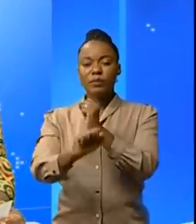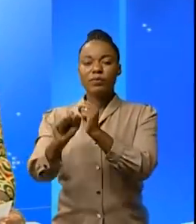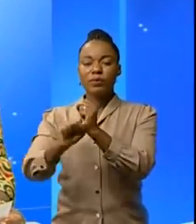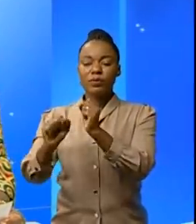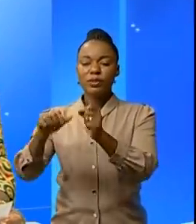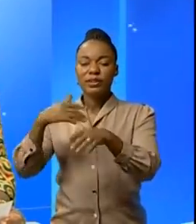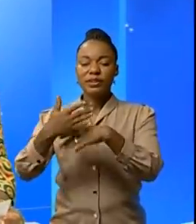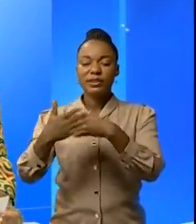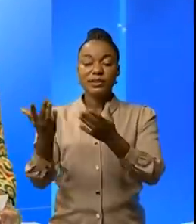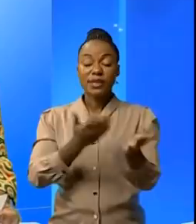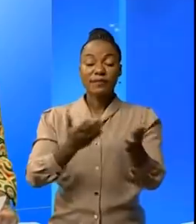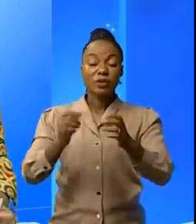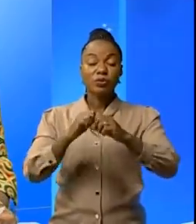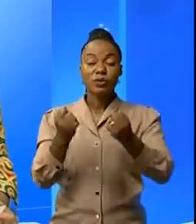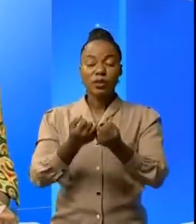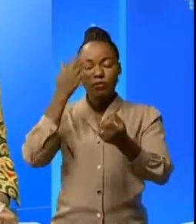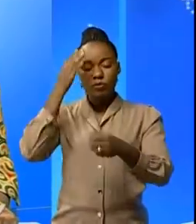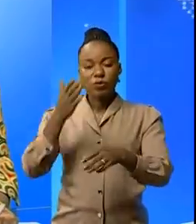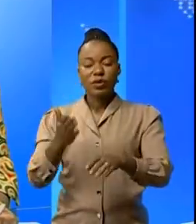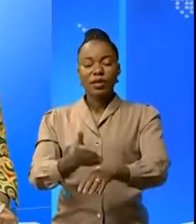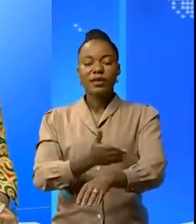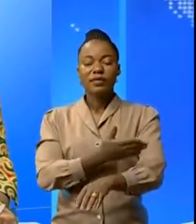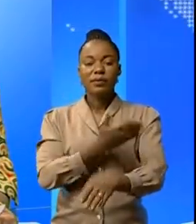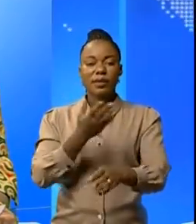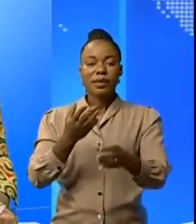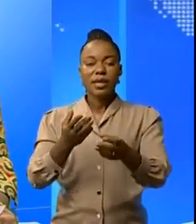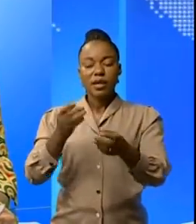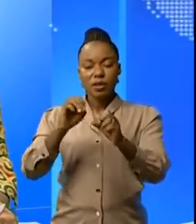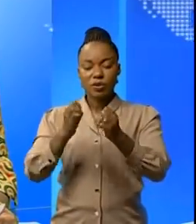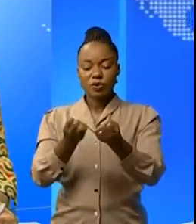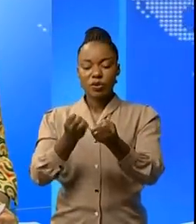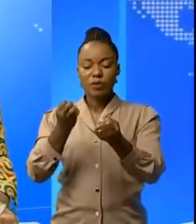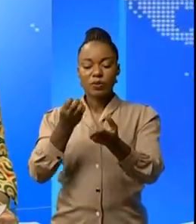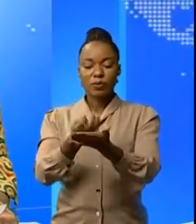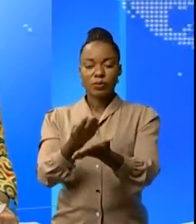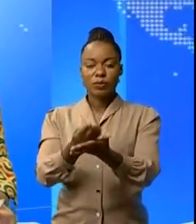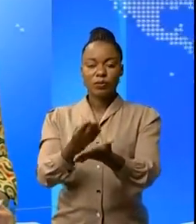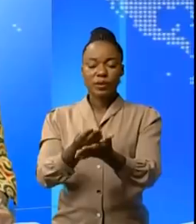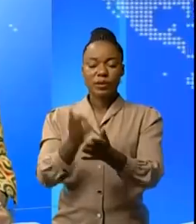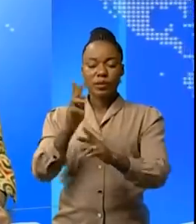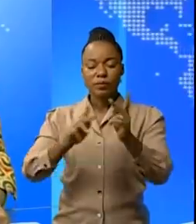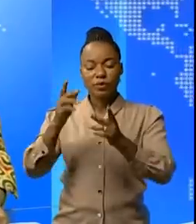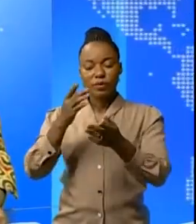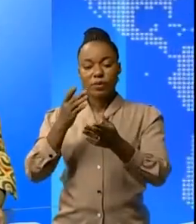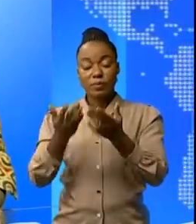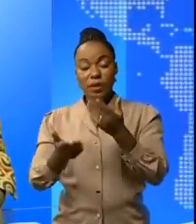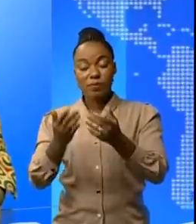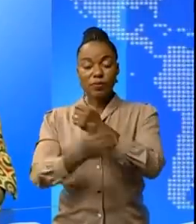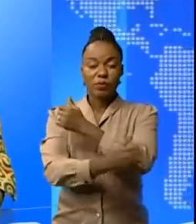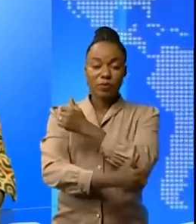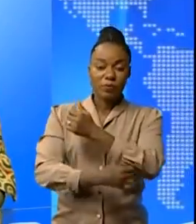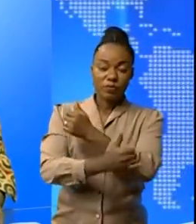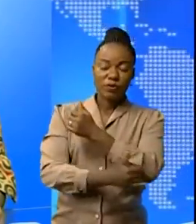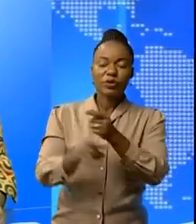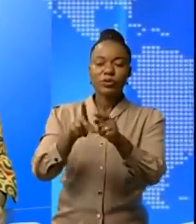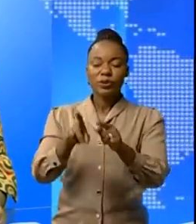sociaux dans l'optique de relèvement socio-économique de la population face à la vulnérabilité c'est le thème de l